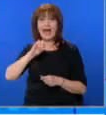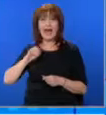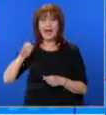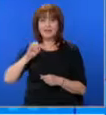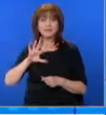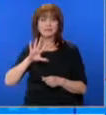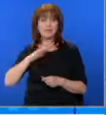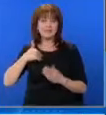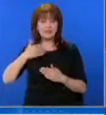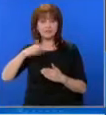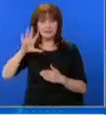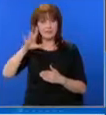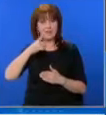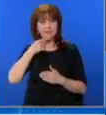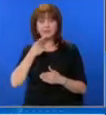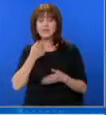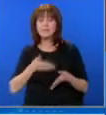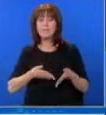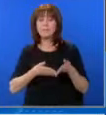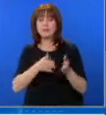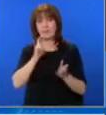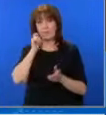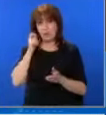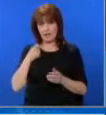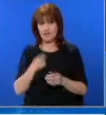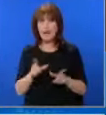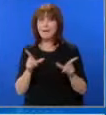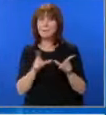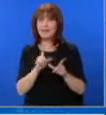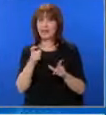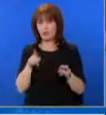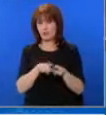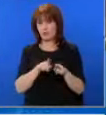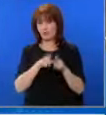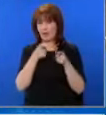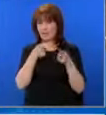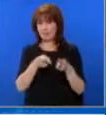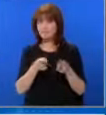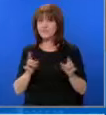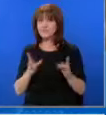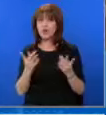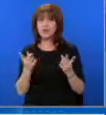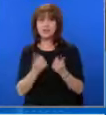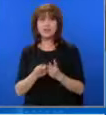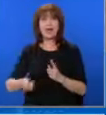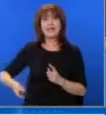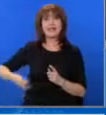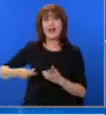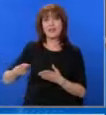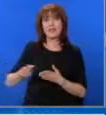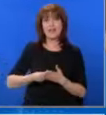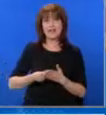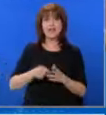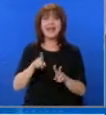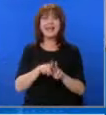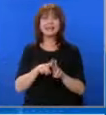в подкрепа на Украина. Вице-премьерът и външен министр в Оставка Мария Габриел също е в Брюксел. В началото на срещата генералният секретар на НАТО Йен